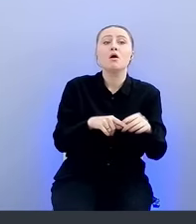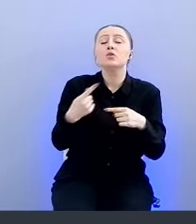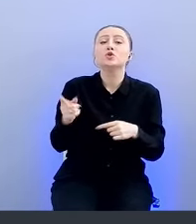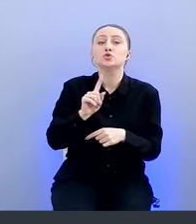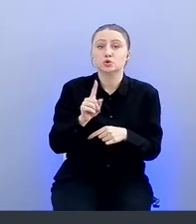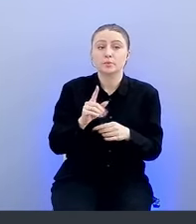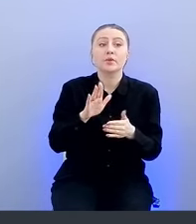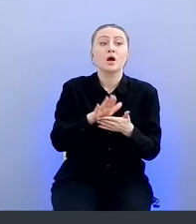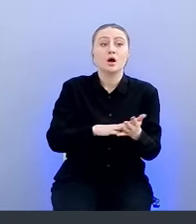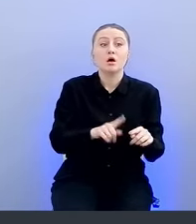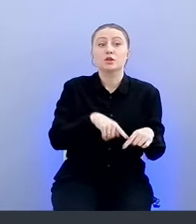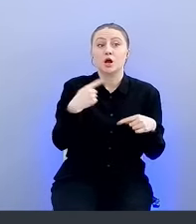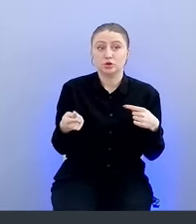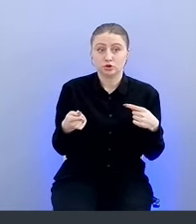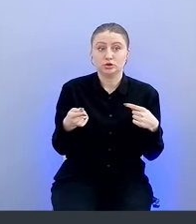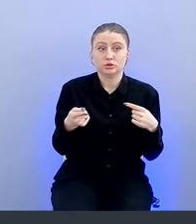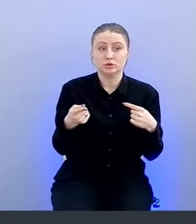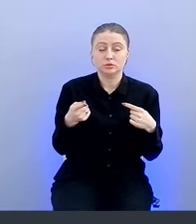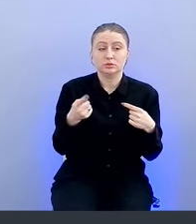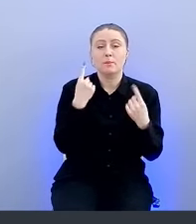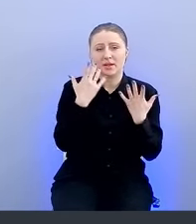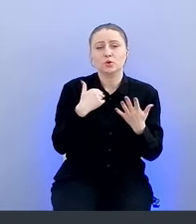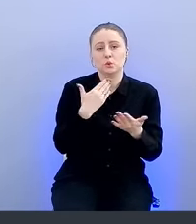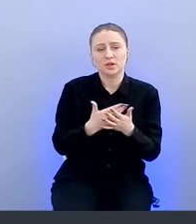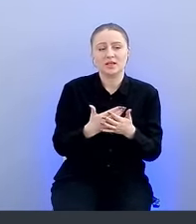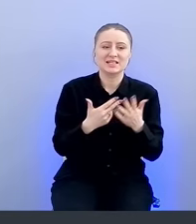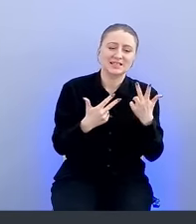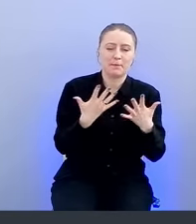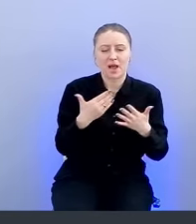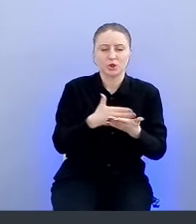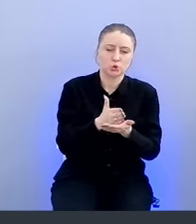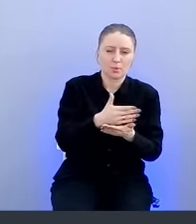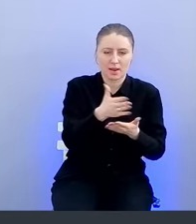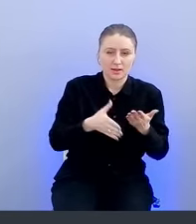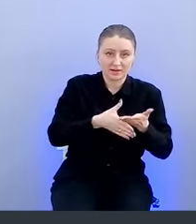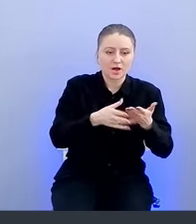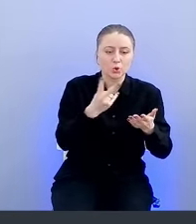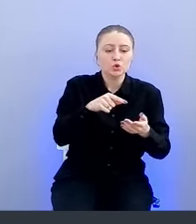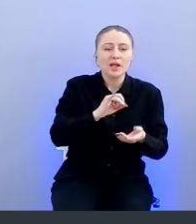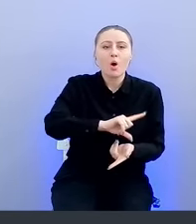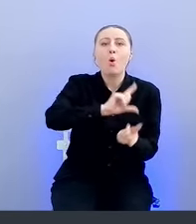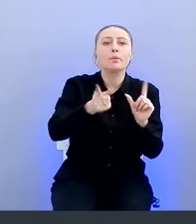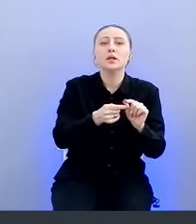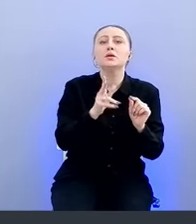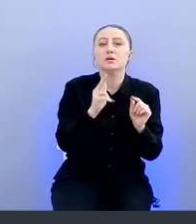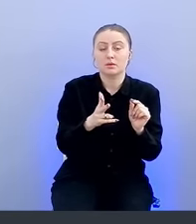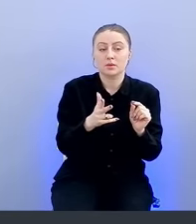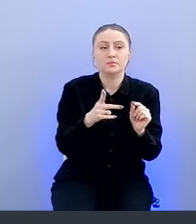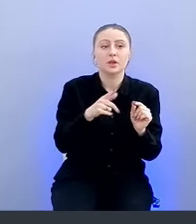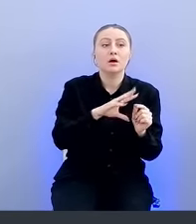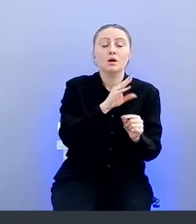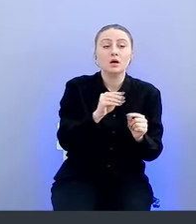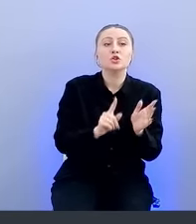Дальше вступает как раз, ну понятно, что у нас есть три-пять инструментов, их нужно как-то объединить. Что с ними происходит?